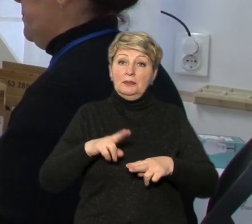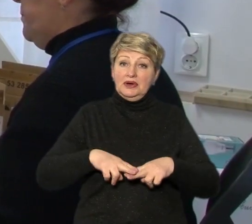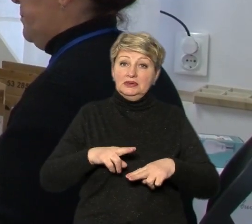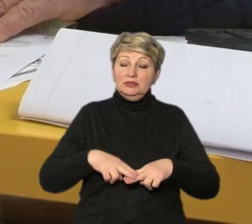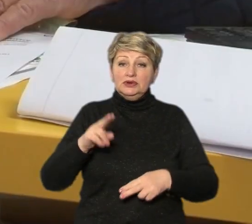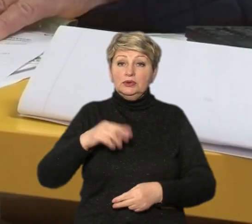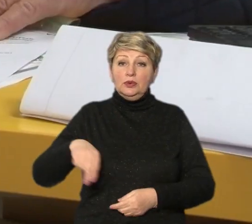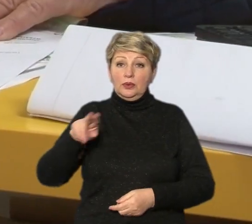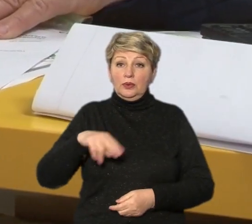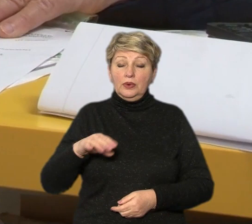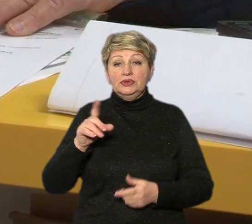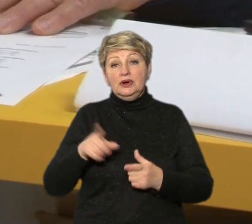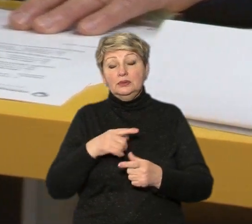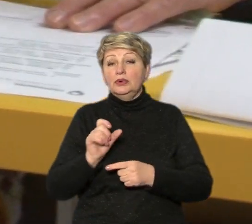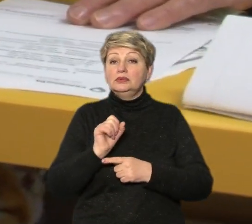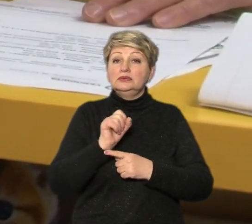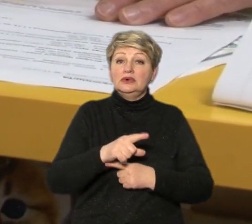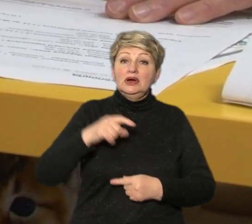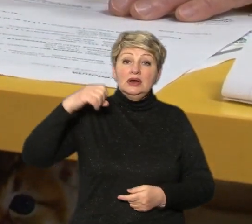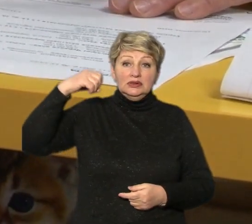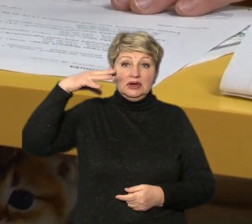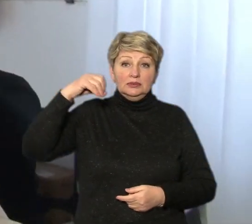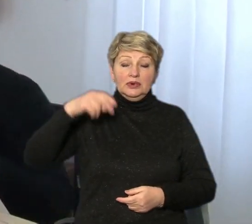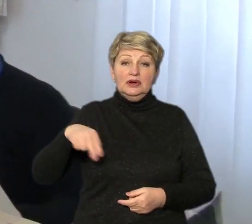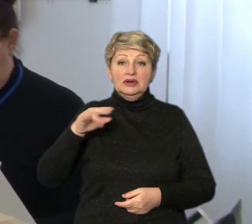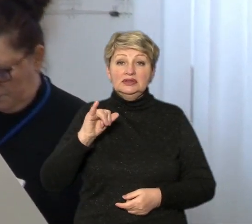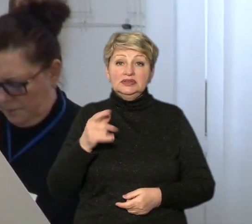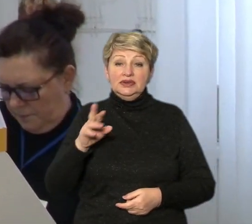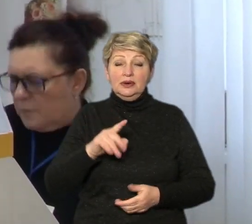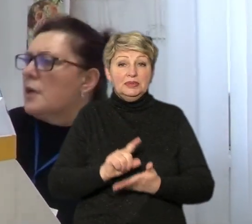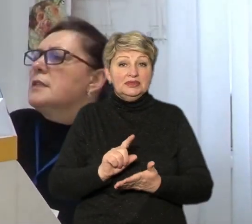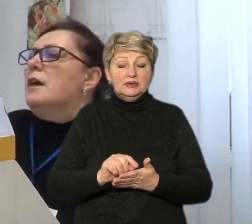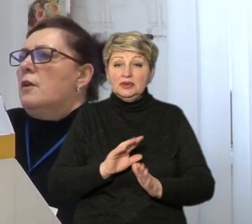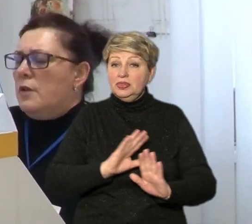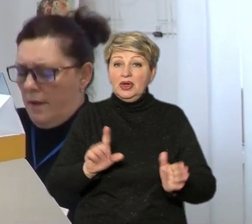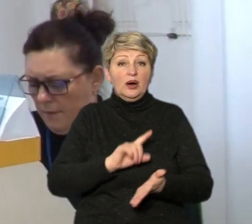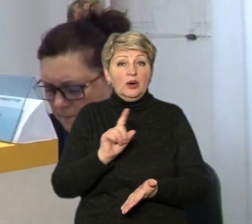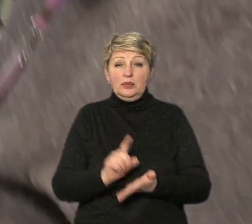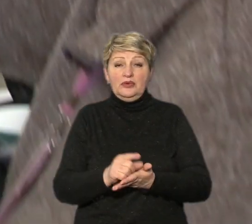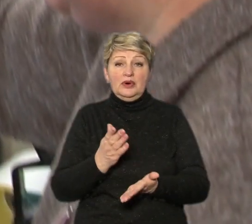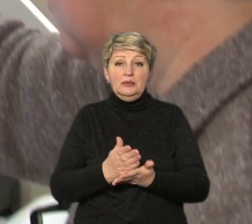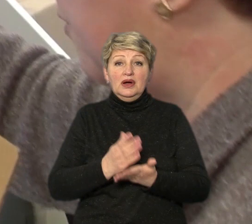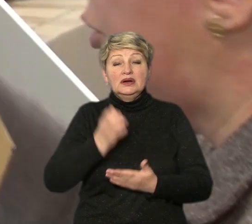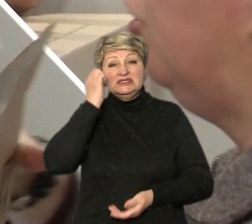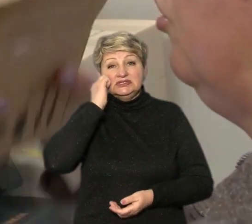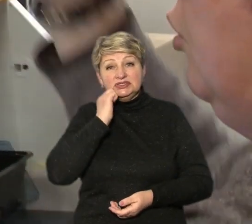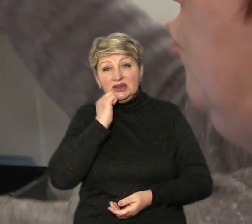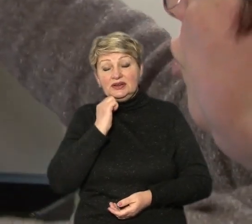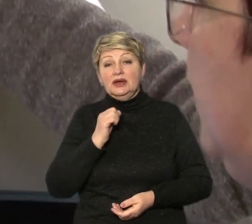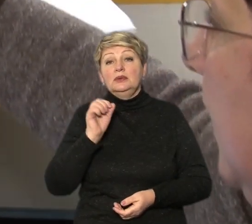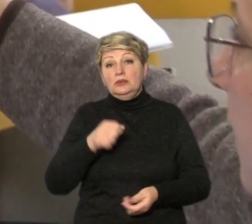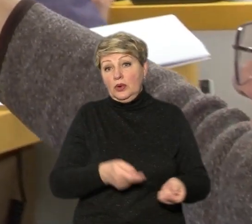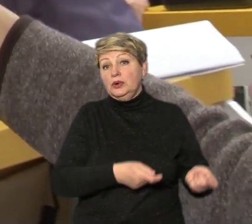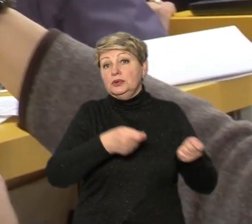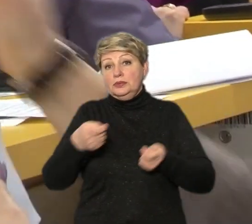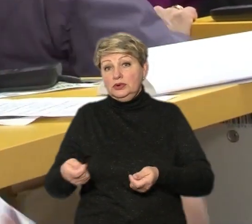ідентифікаційний код, аби замовити лампочки в дії. Пенсіонерам не обов'язково відразу мати при собі старі лампи. Вони можуть принести